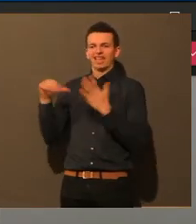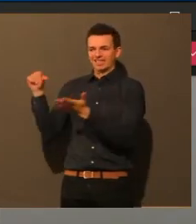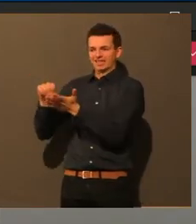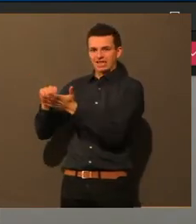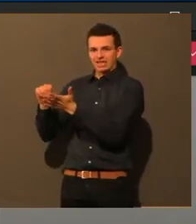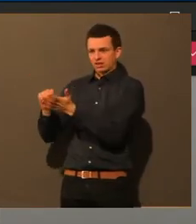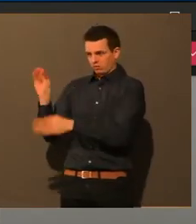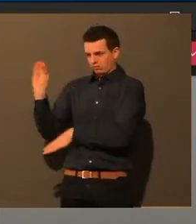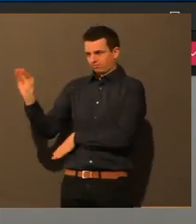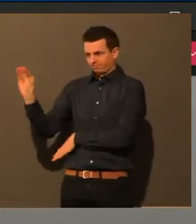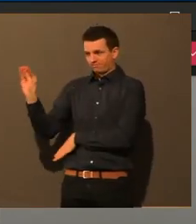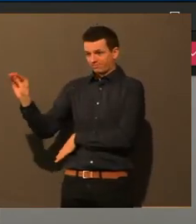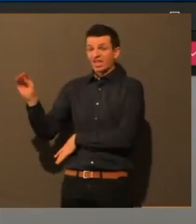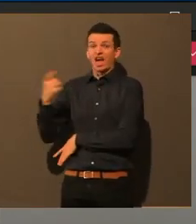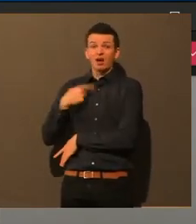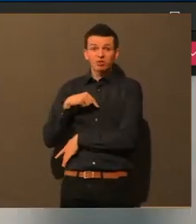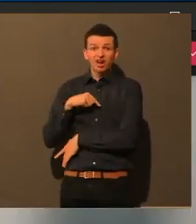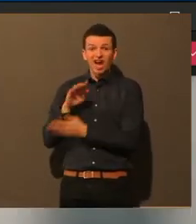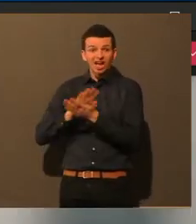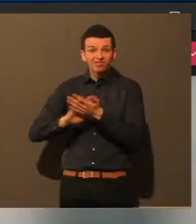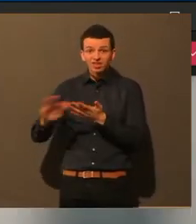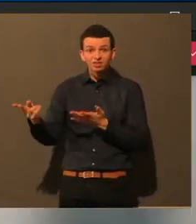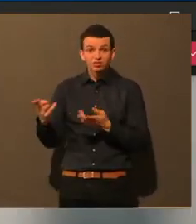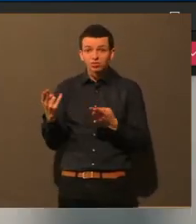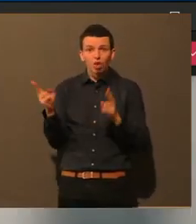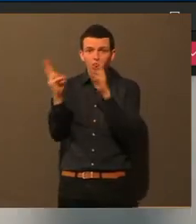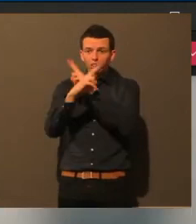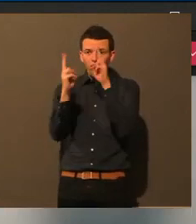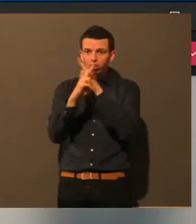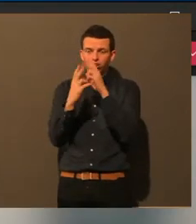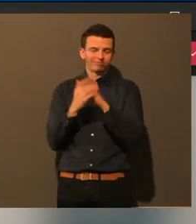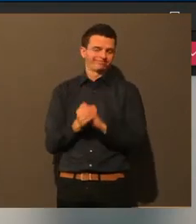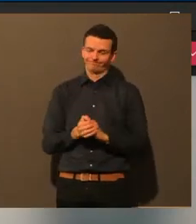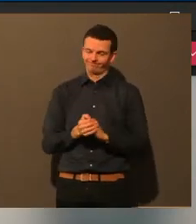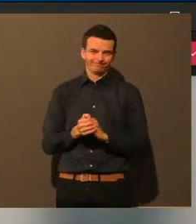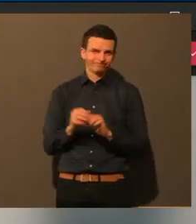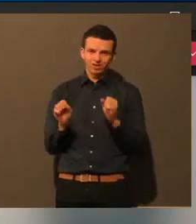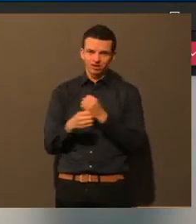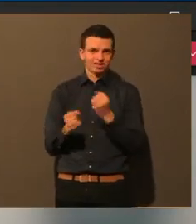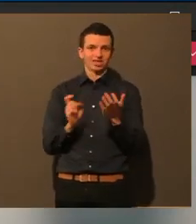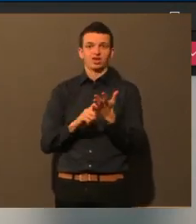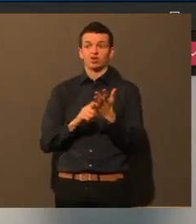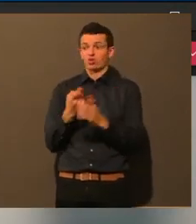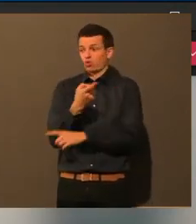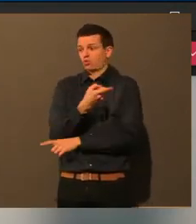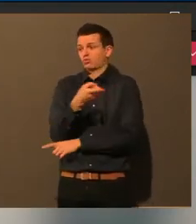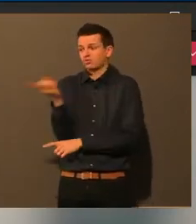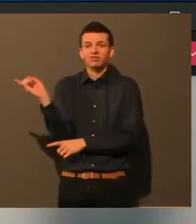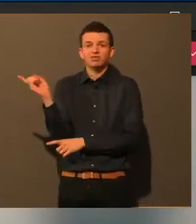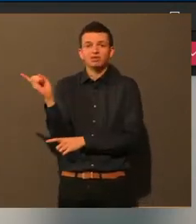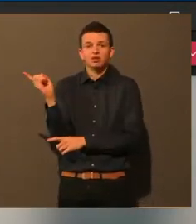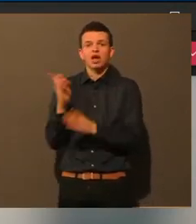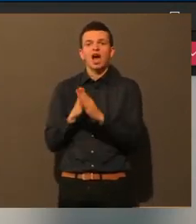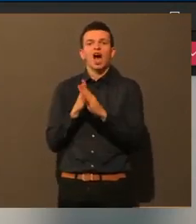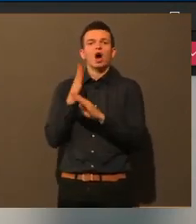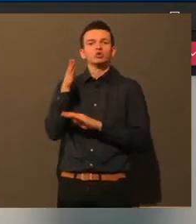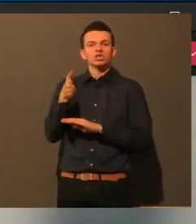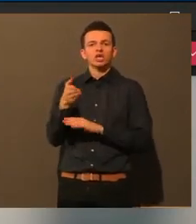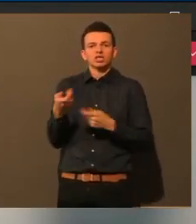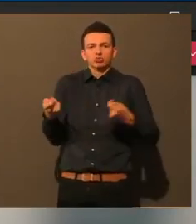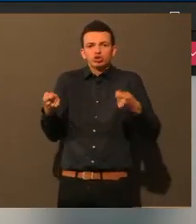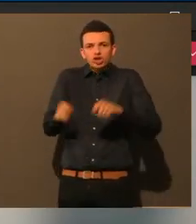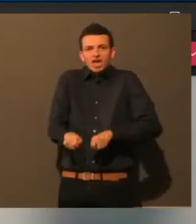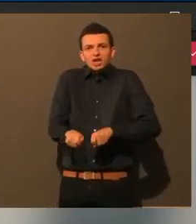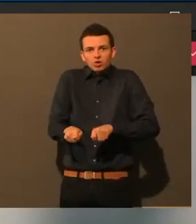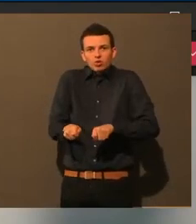sehr aufpassen, weil wir halt Corona haben. Wir haben Kontaktbeschränkungen. Wir haben Ausgangsbeschränkungen und Ausgangssperren. Also so einfach ist es